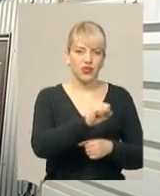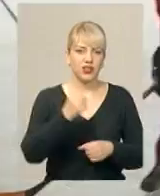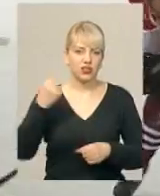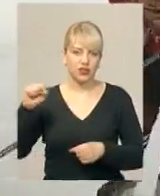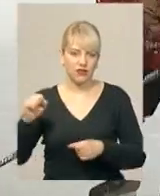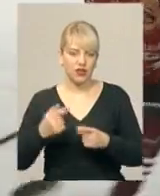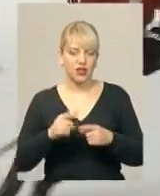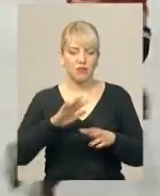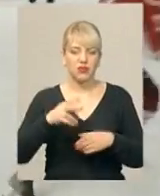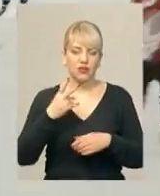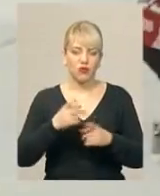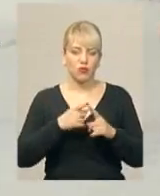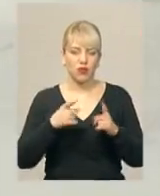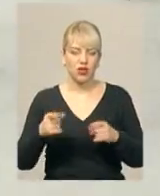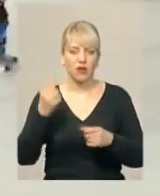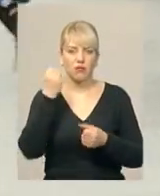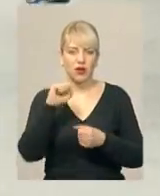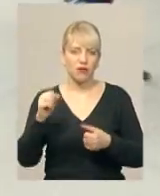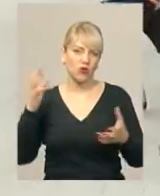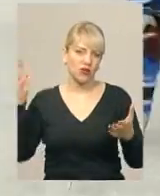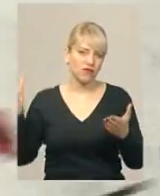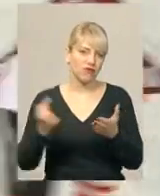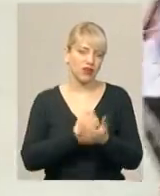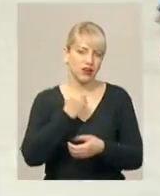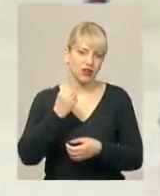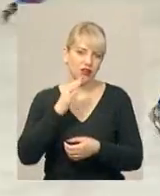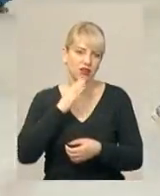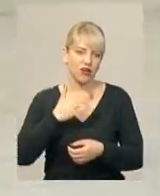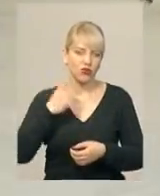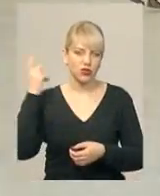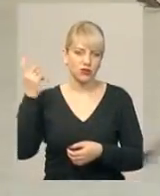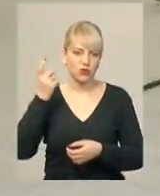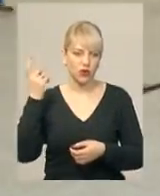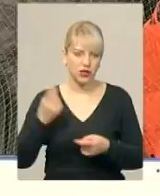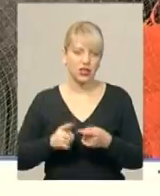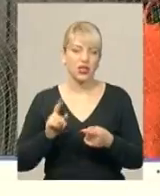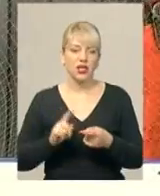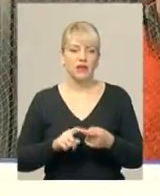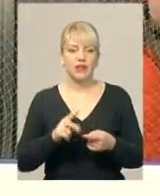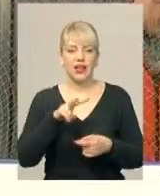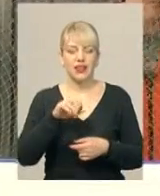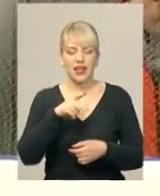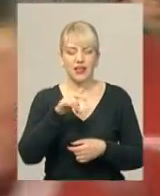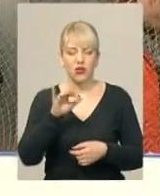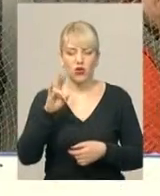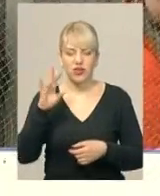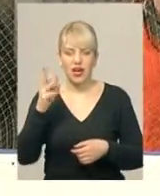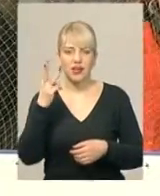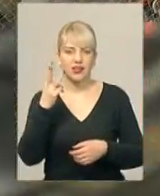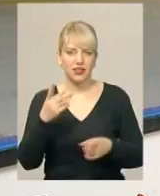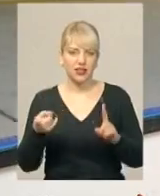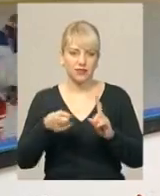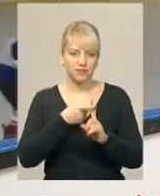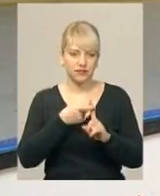періодів перемогу вдалося вирвати господарям. Легіонери влучили у ворота суперника тричі. Галицьким ведмедям не вдалося відкрити